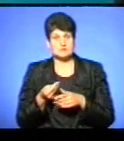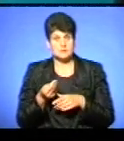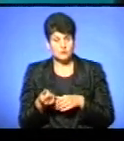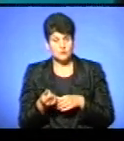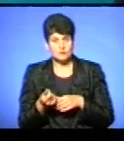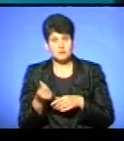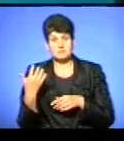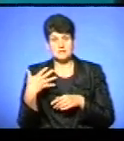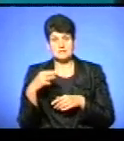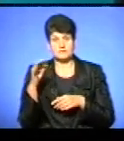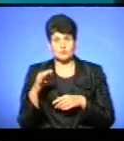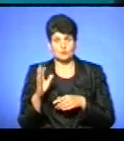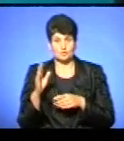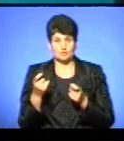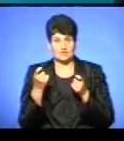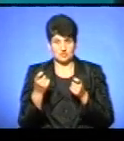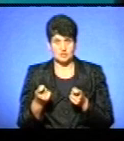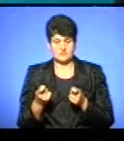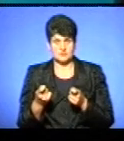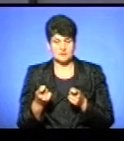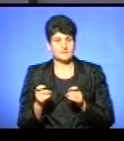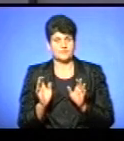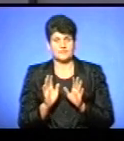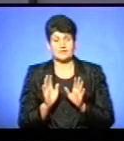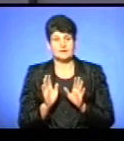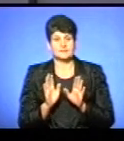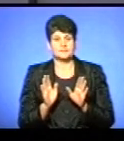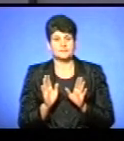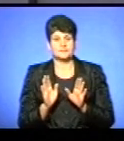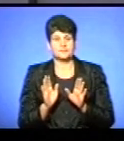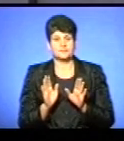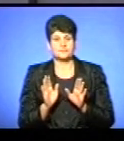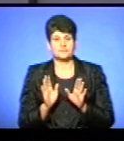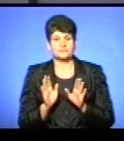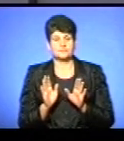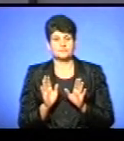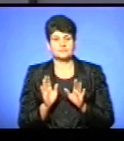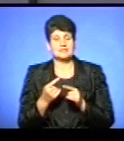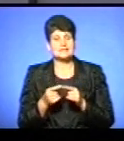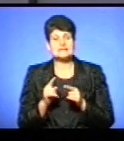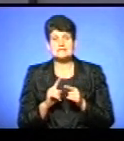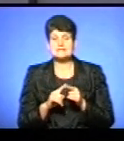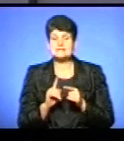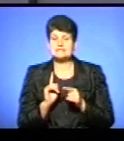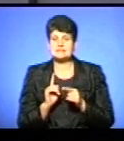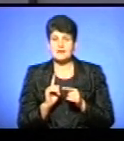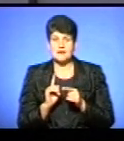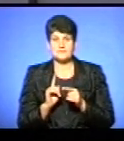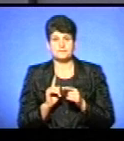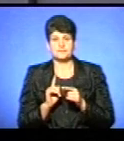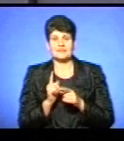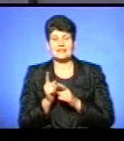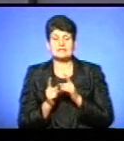то на 50% дешевше також. Ну, так, але це, знову ж таки, цими